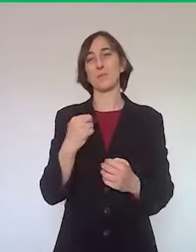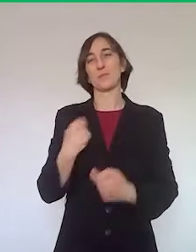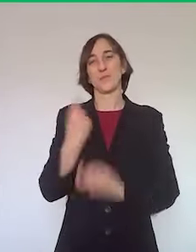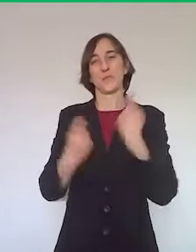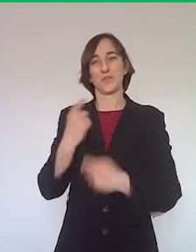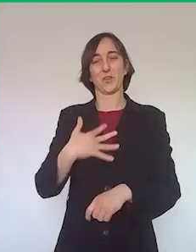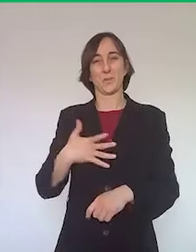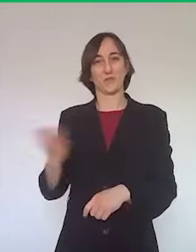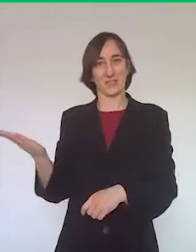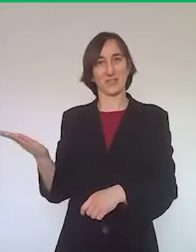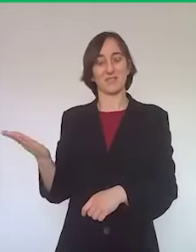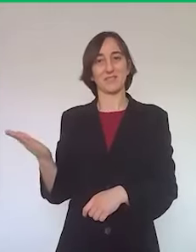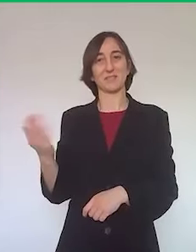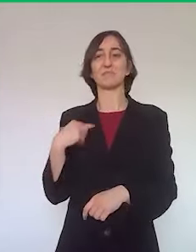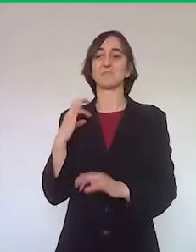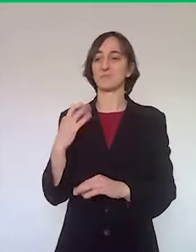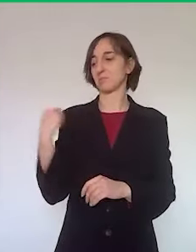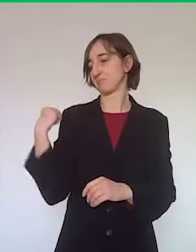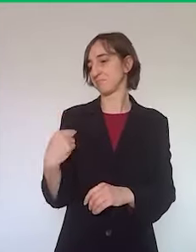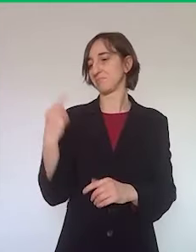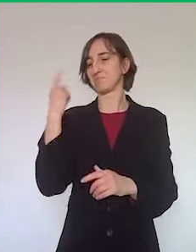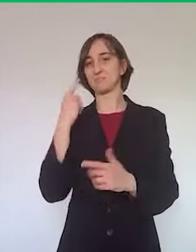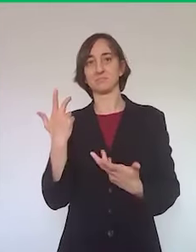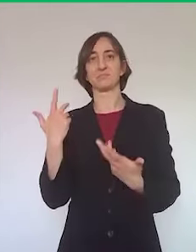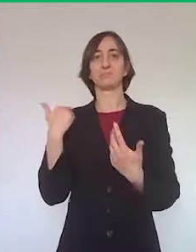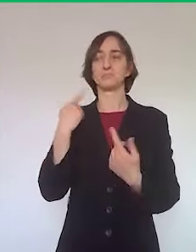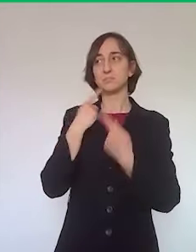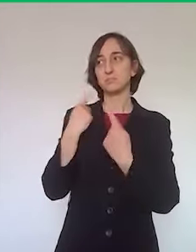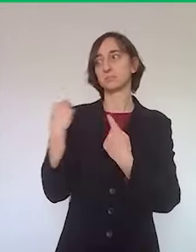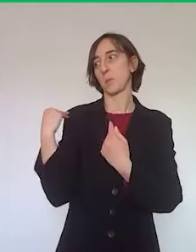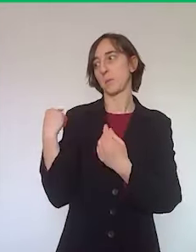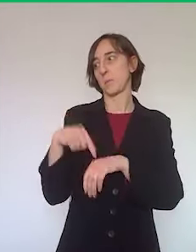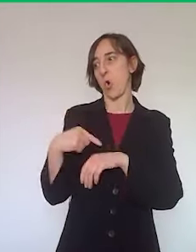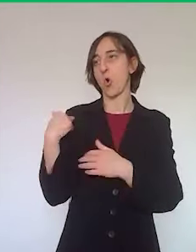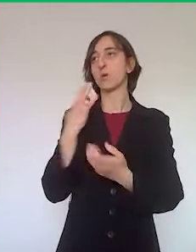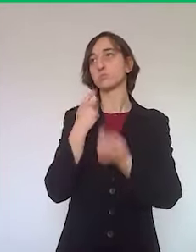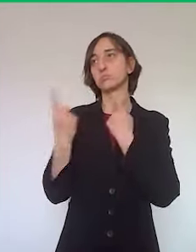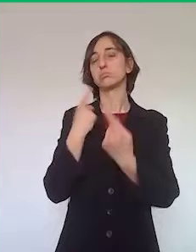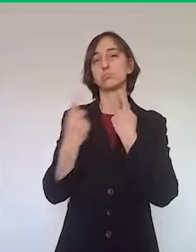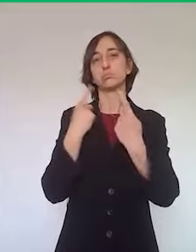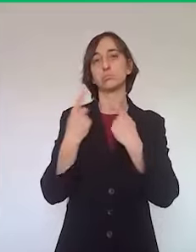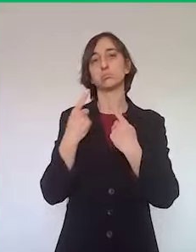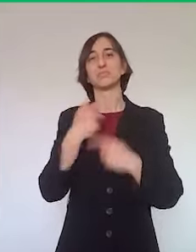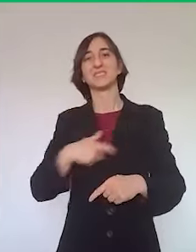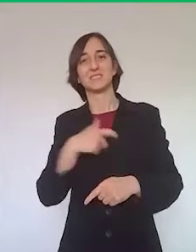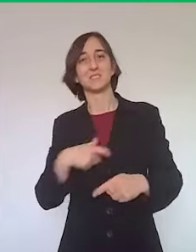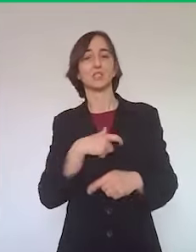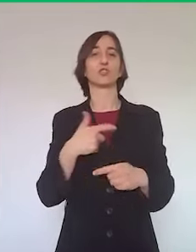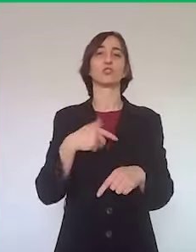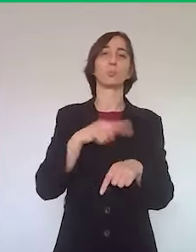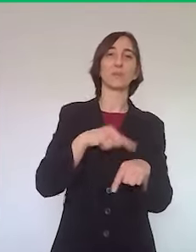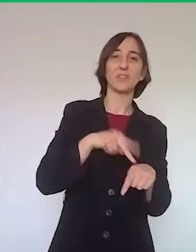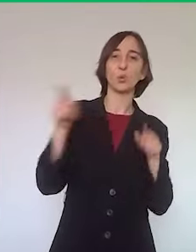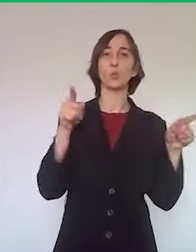ore di parlare più e più volte con i sindaci, prefetti di quel territorio, di quello di Rimini, come vi dicevo all'inizio sono quelli